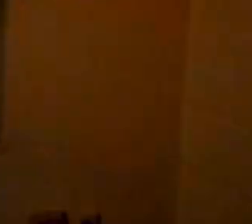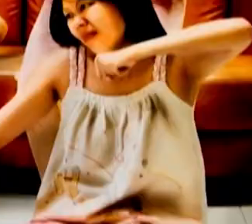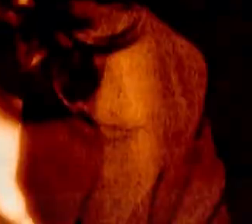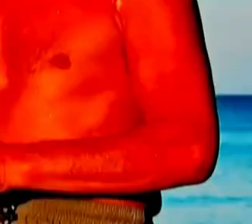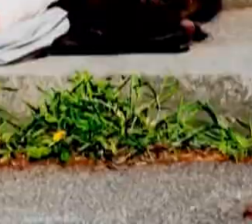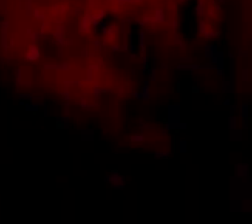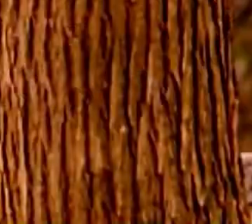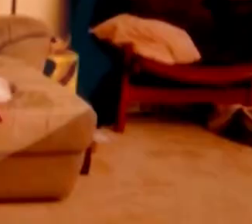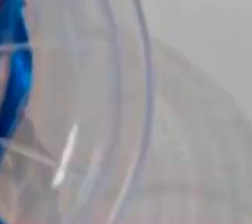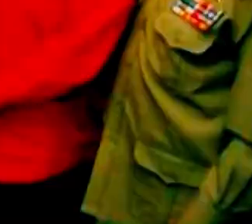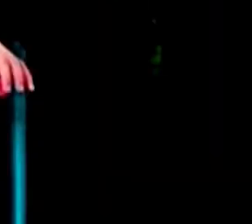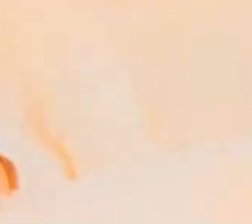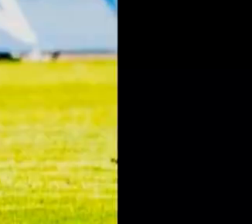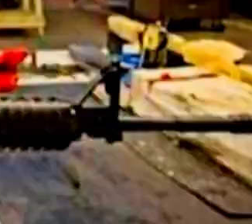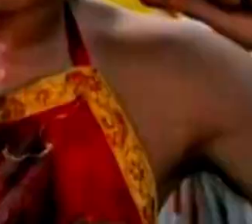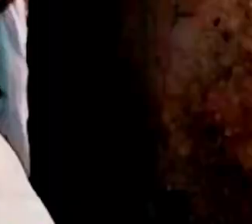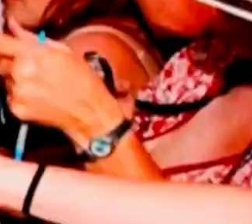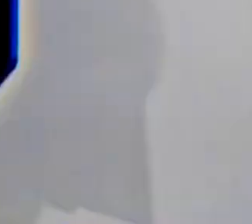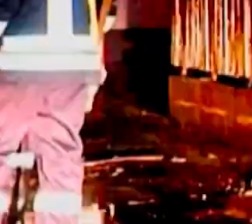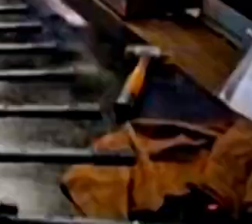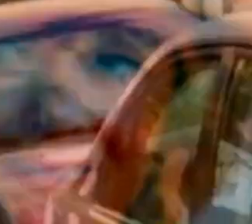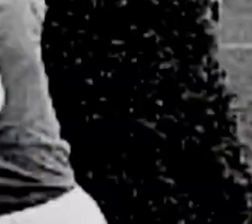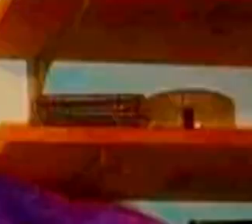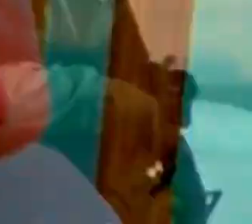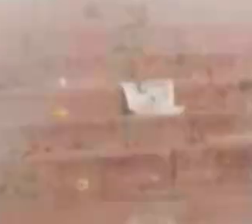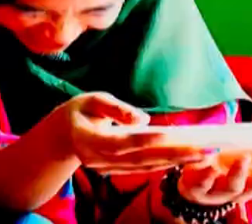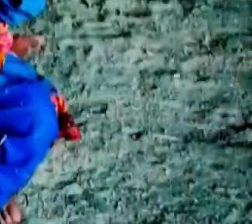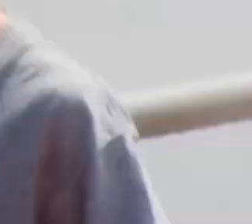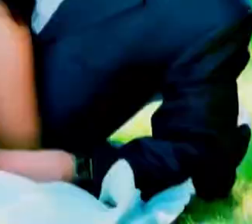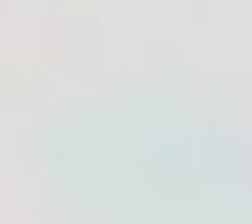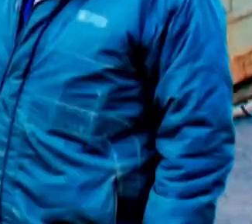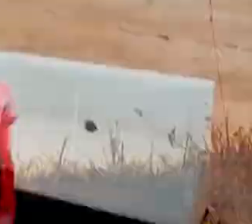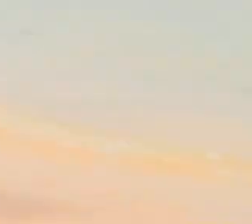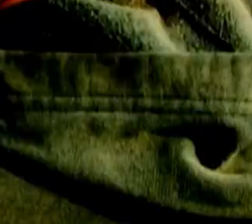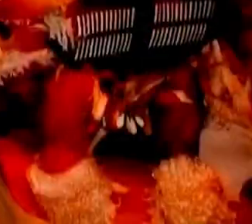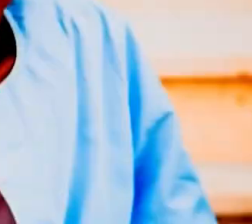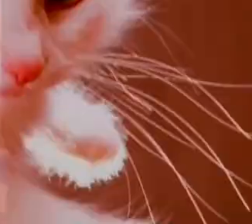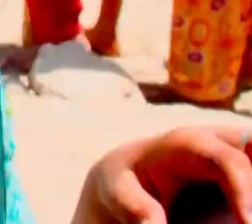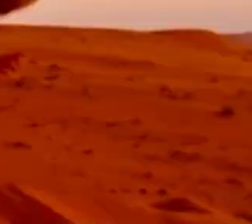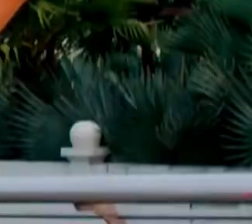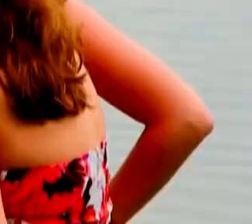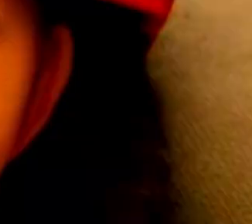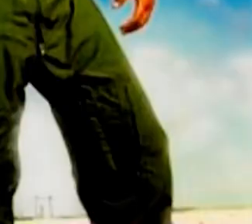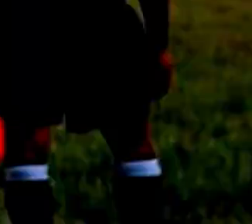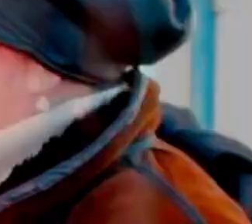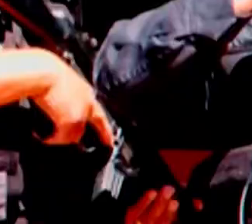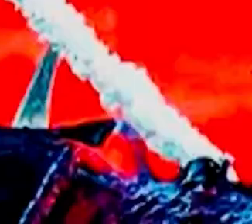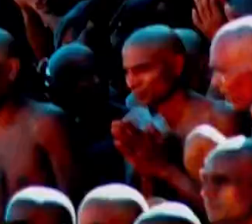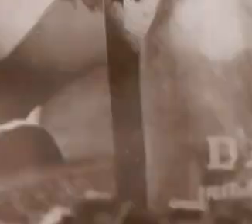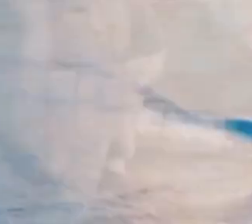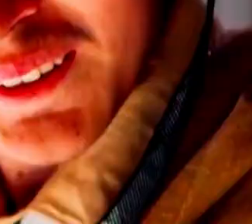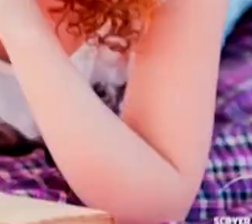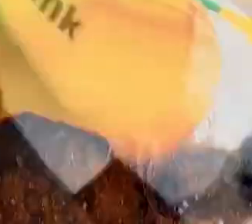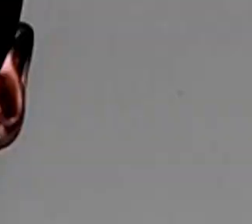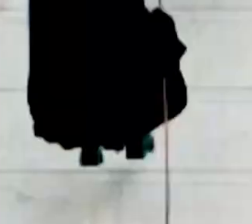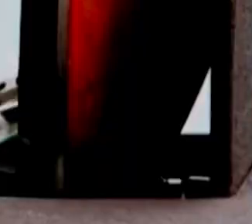informacji. Bo jeżeli nie, to tracimy kilka rzeczy. Pierwsze, tracimy